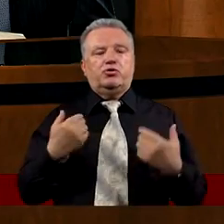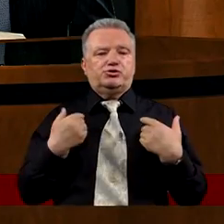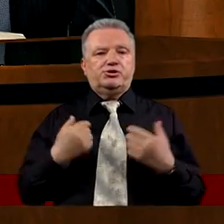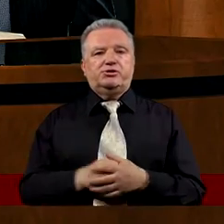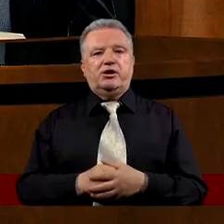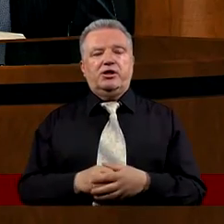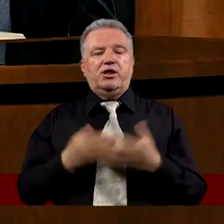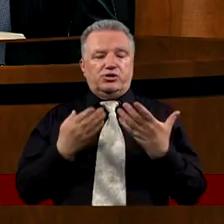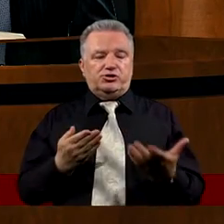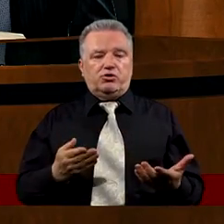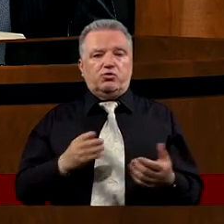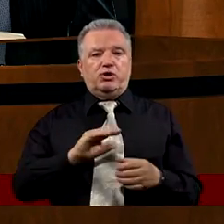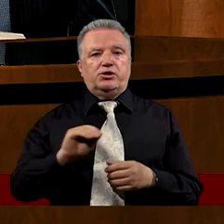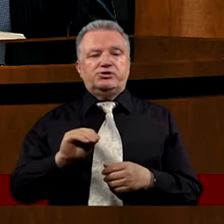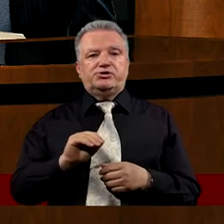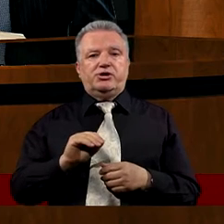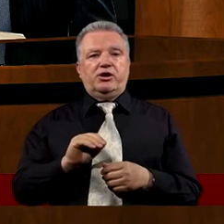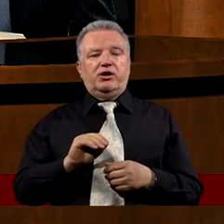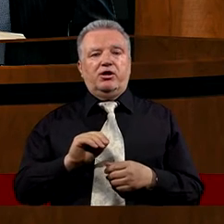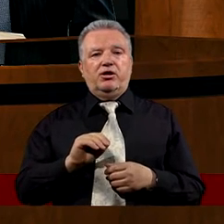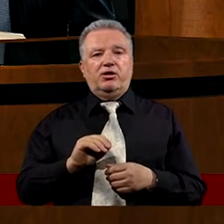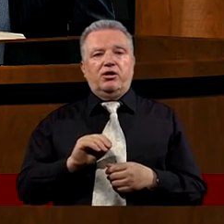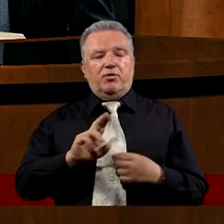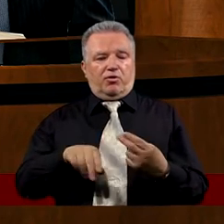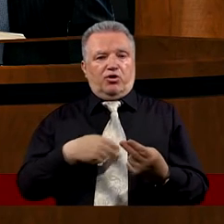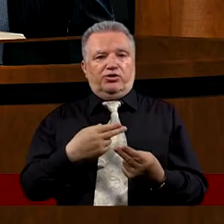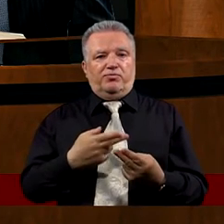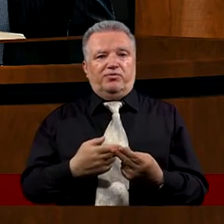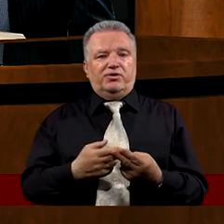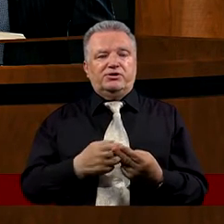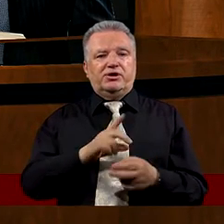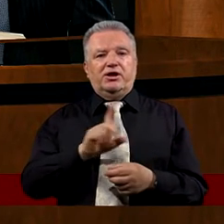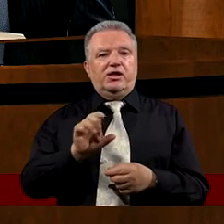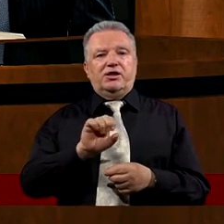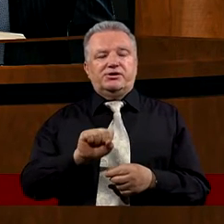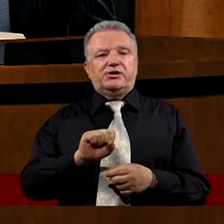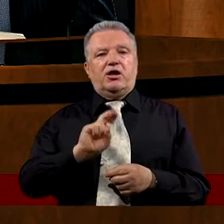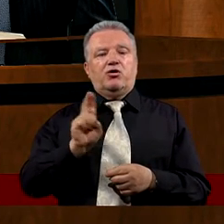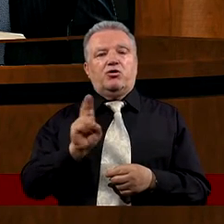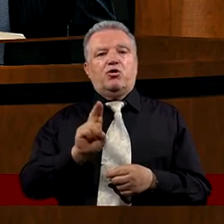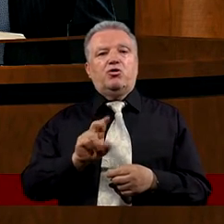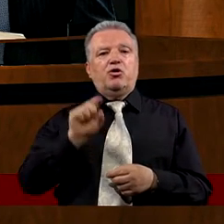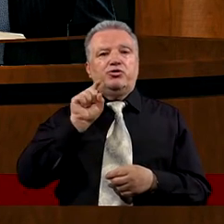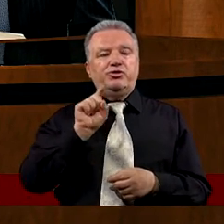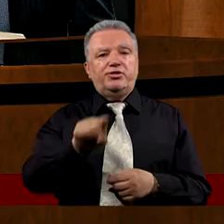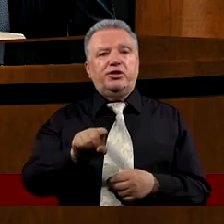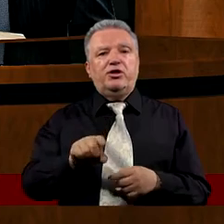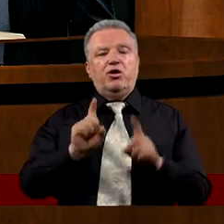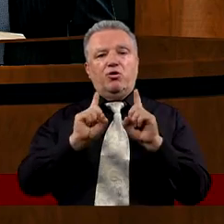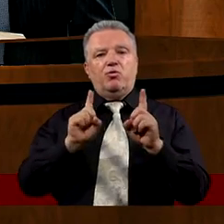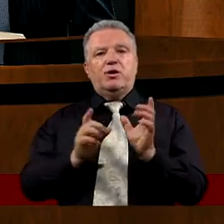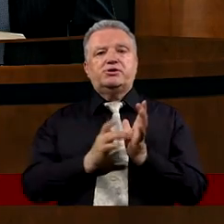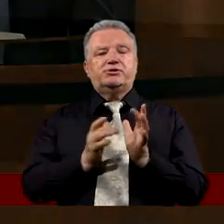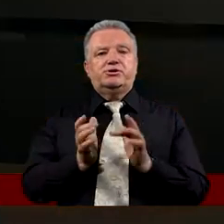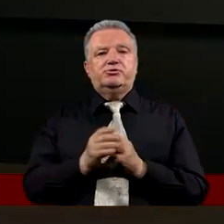Dziękuję, że odniosłeś się również Wojtku do tego pytania A za kogo wy, czy za kogo ty Gdybyśmy chcieli tak osobiście podejść Do tego pytania Pana